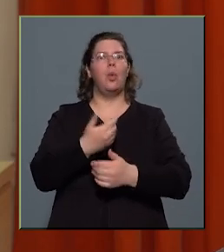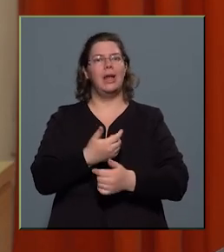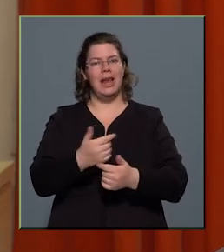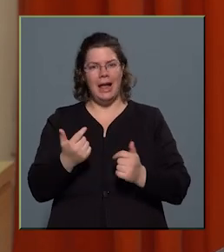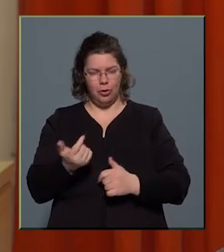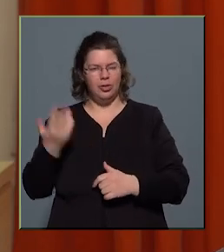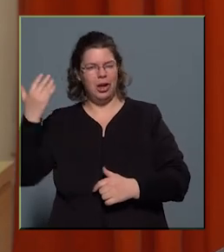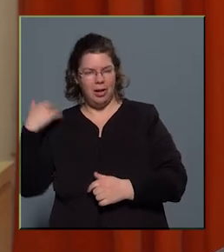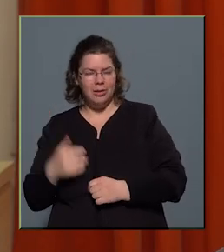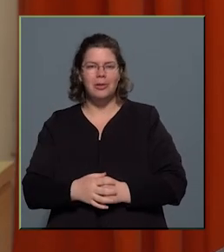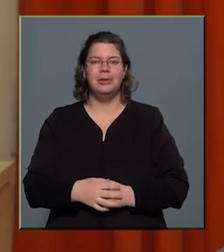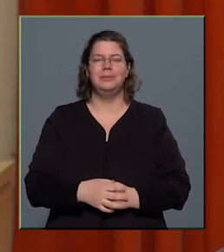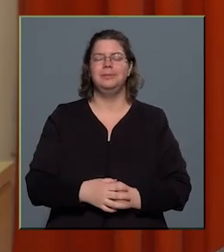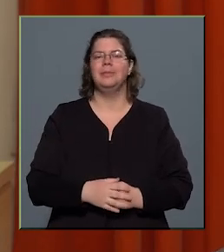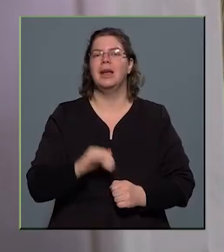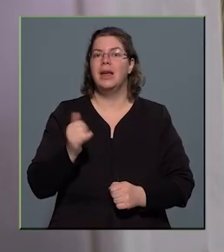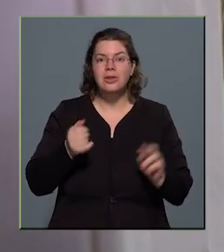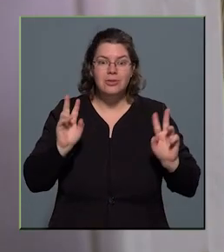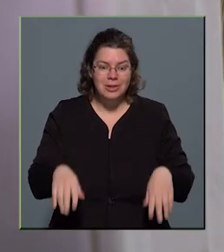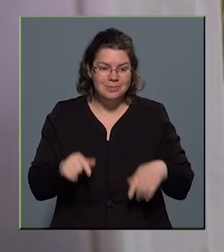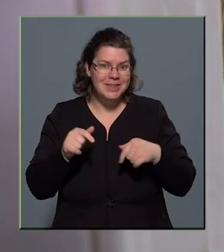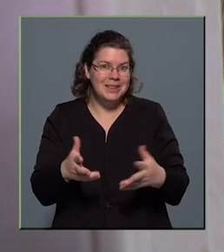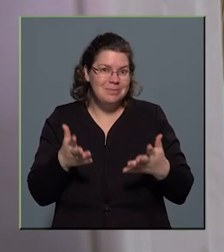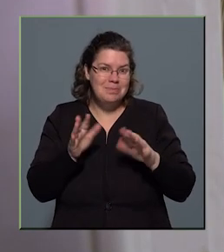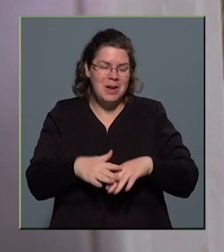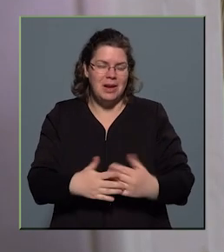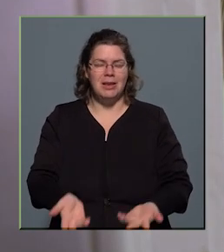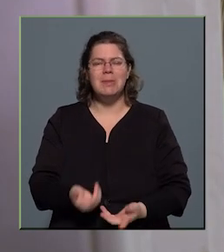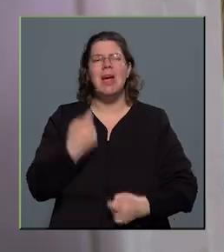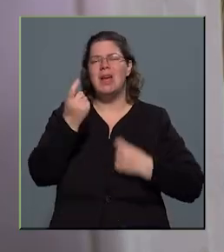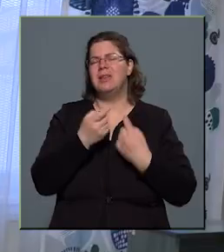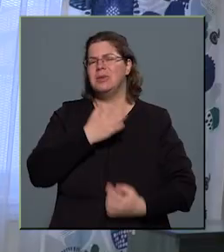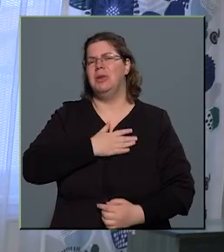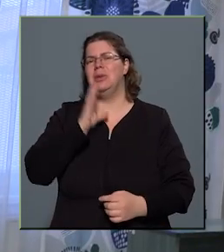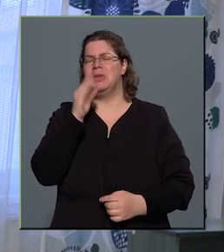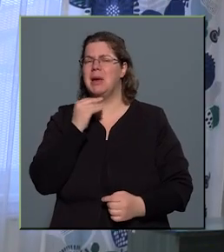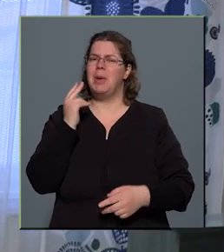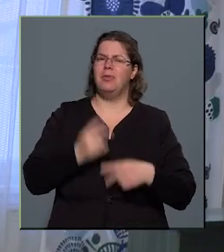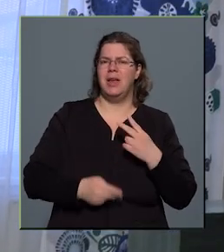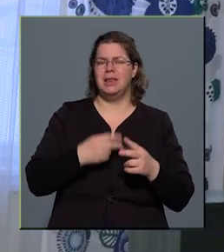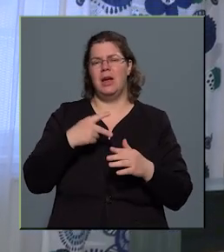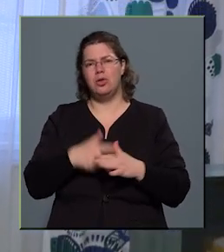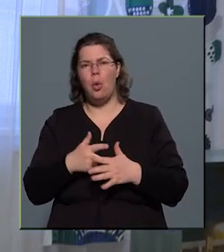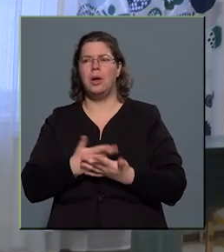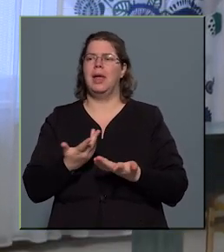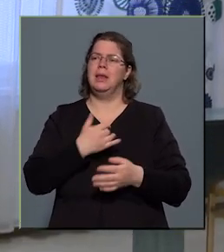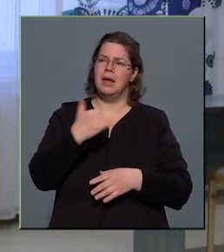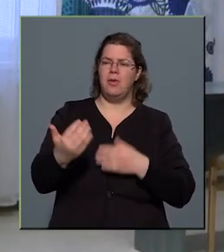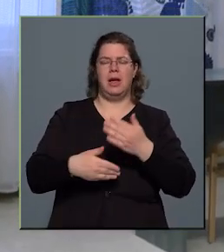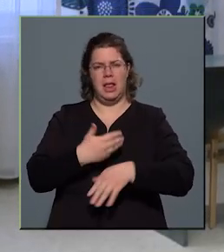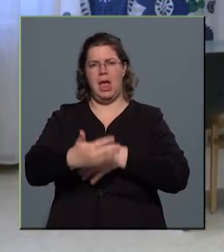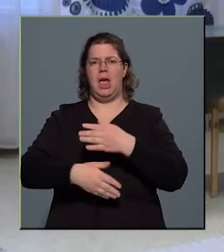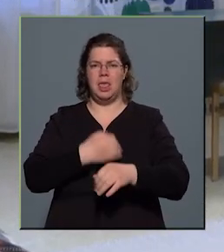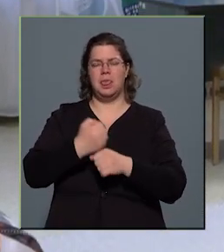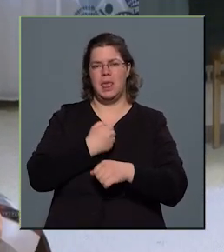lehetőség, és hát valahogy itt ragadta. Azt gondolom, hogy az ember végzi a dolgát éveken át, teszi, amit kell,